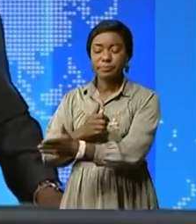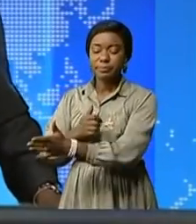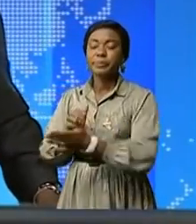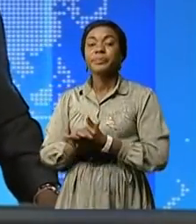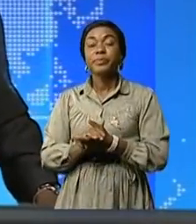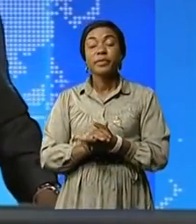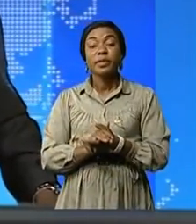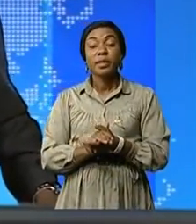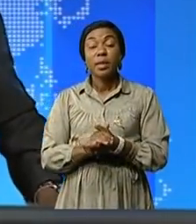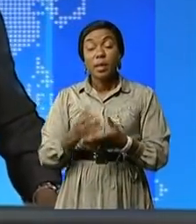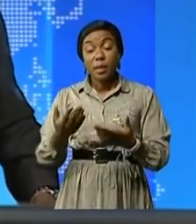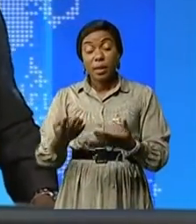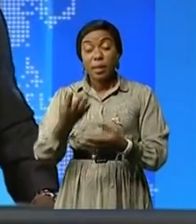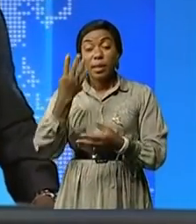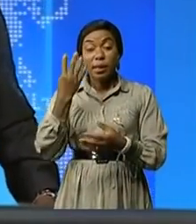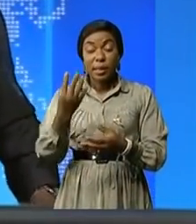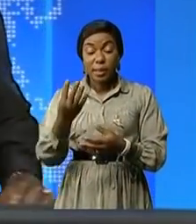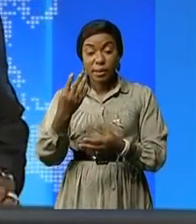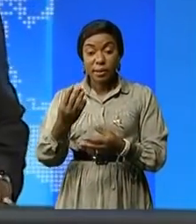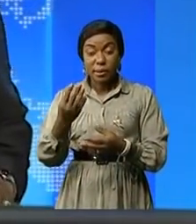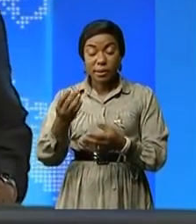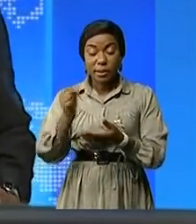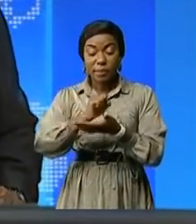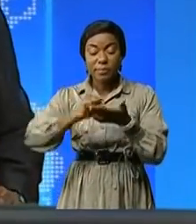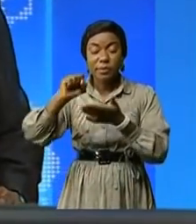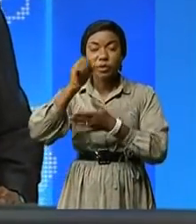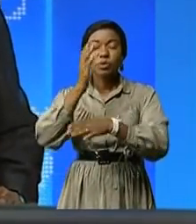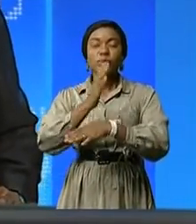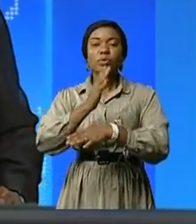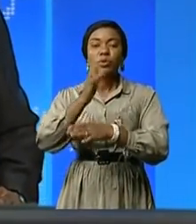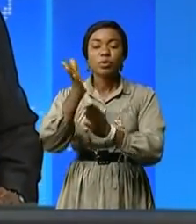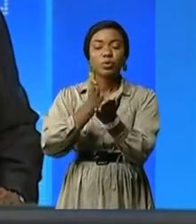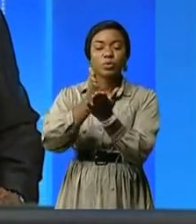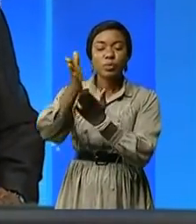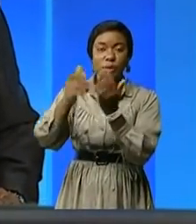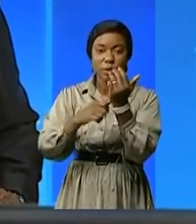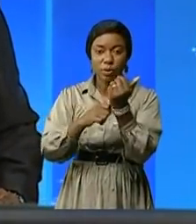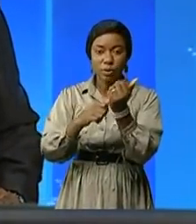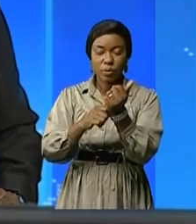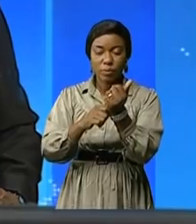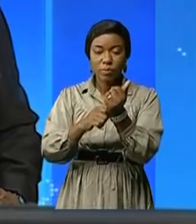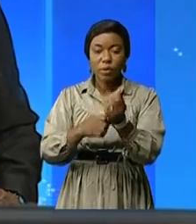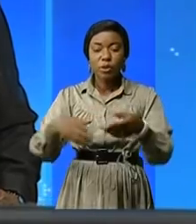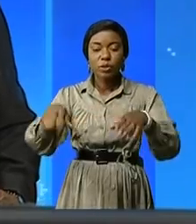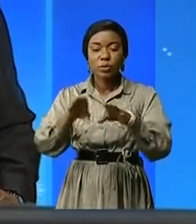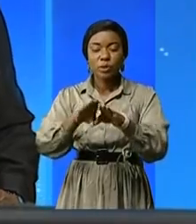La quatrième session du conseil des droits de l'homme s'est clôturée à Genève en Suisse. L'RDC qui a pris part à ce rendez